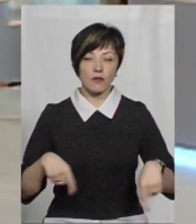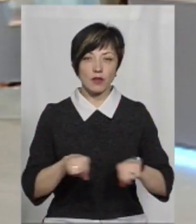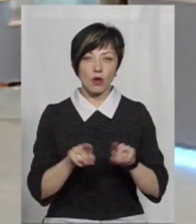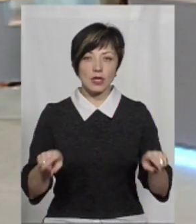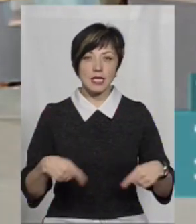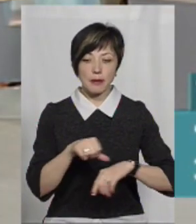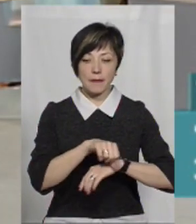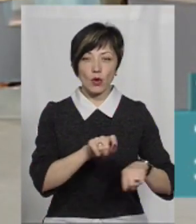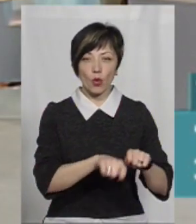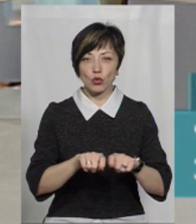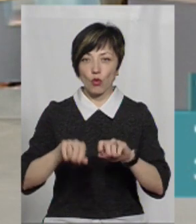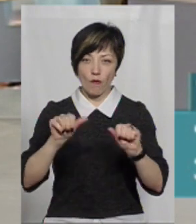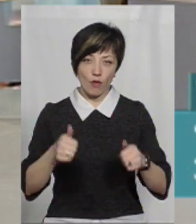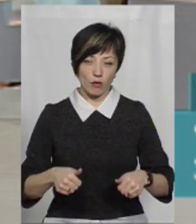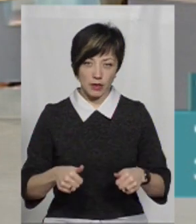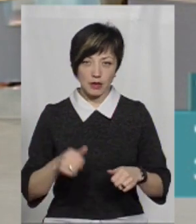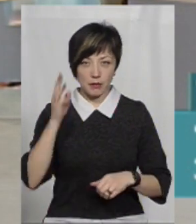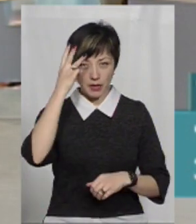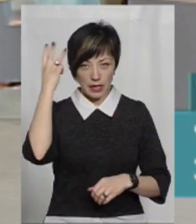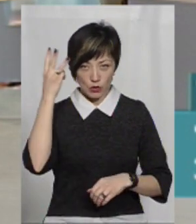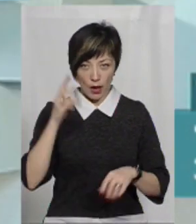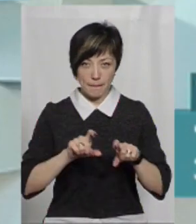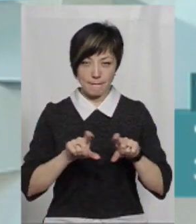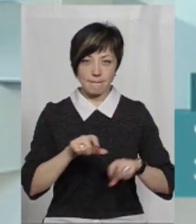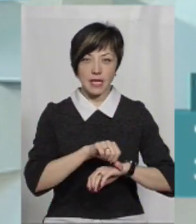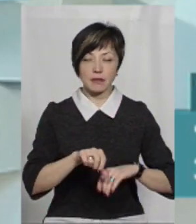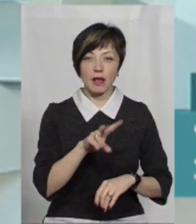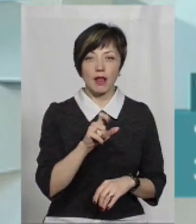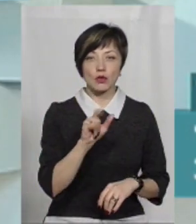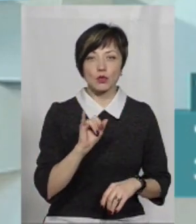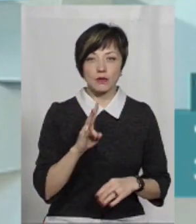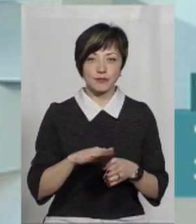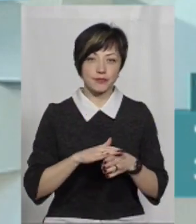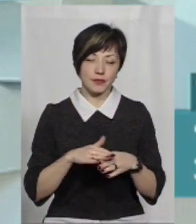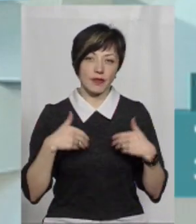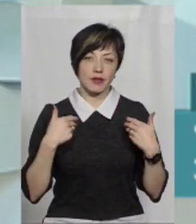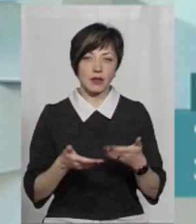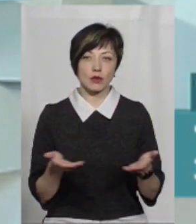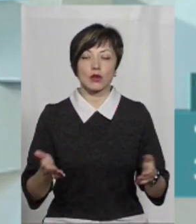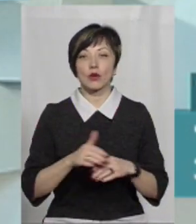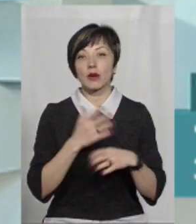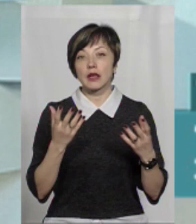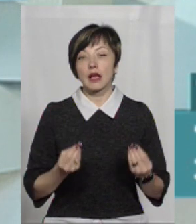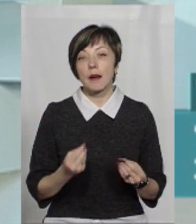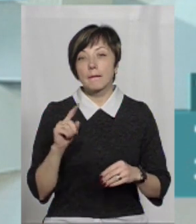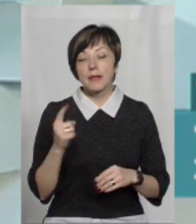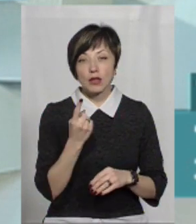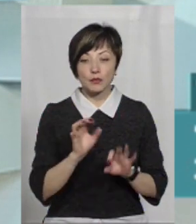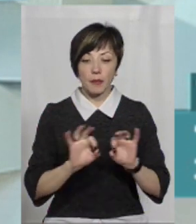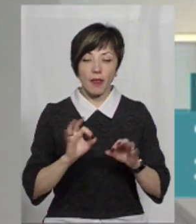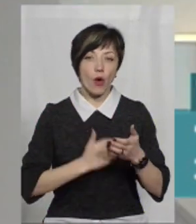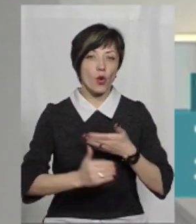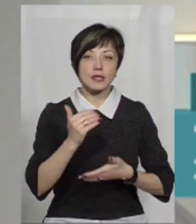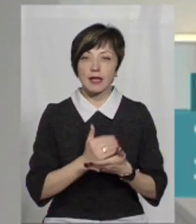організації митного контролю та оформлення Хмельницької митниці Олегом Лазуніним. Вітаю. Доброго дня. Пане Олеже, спершу про